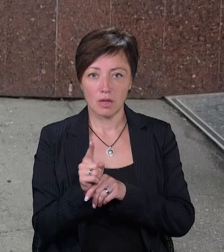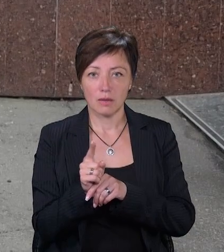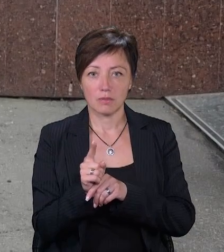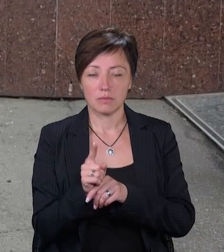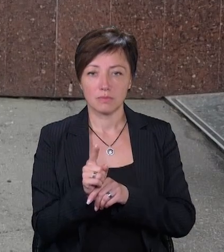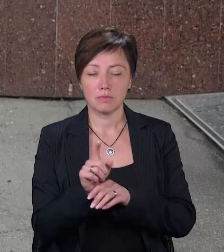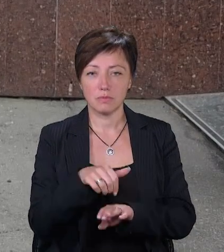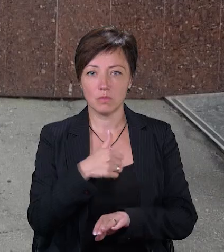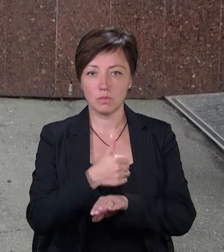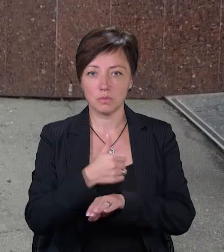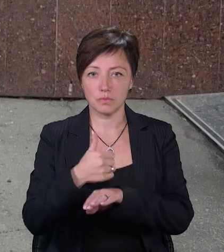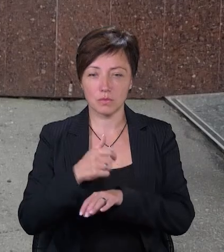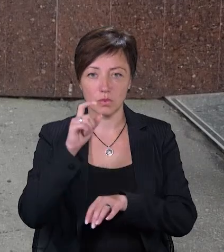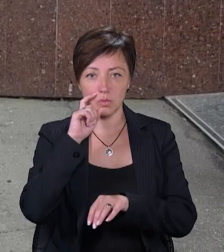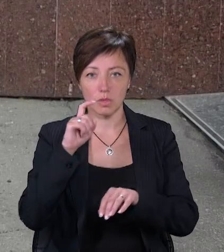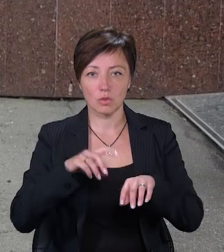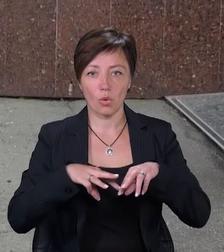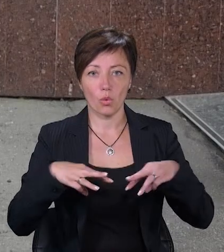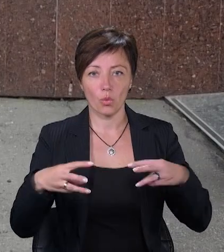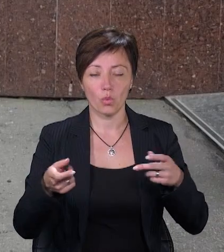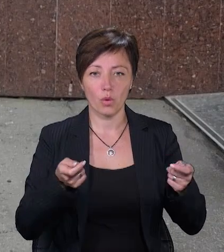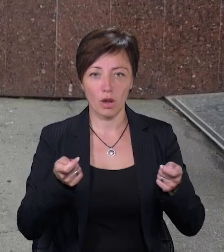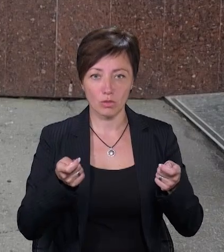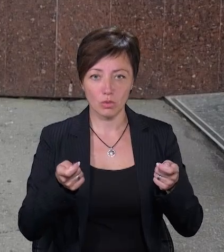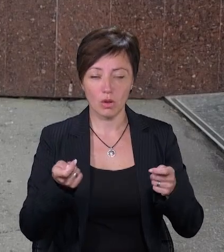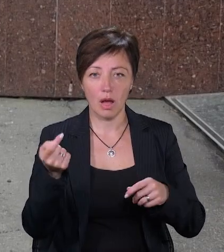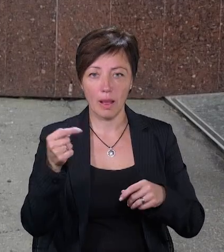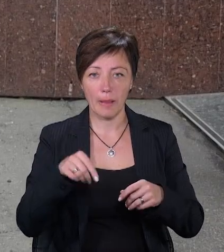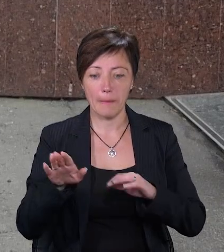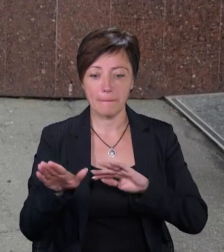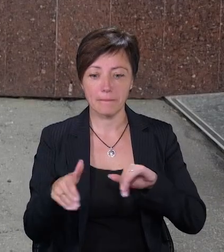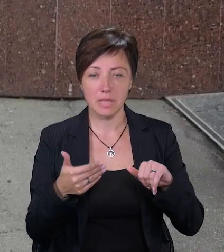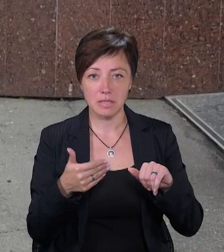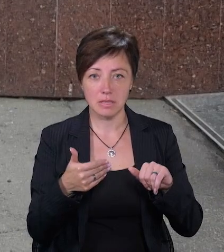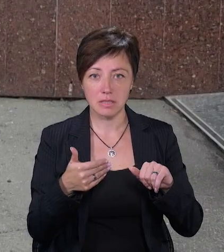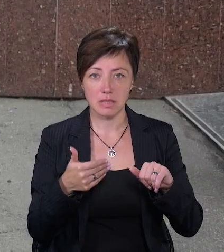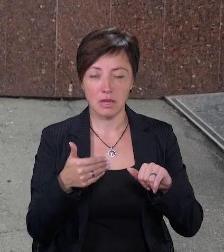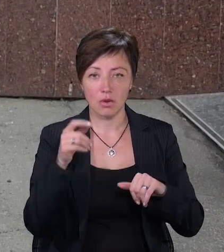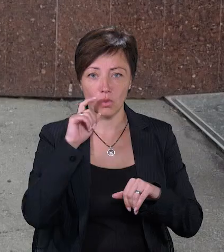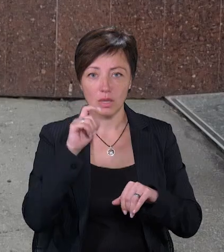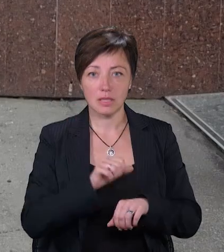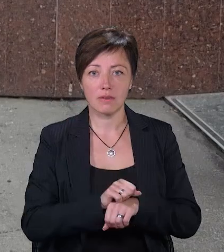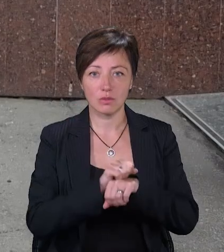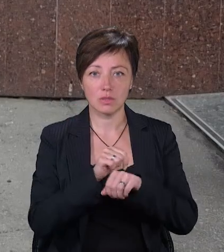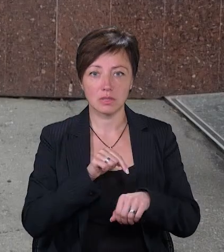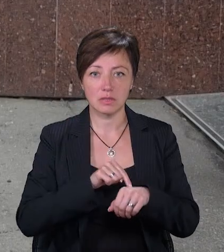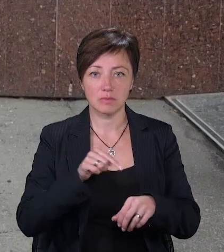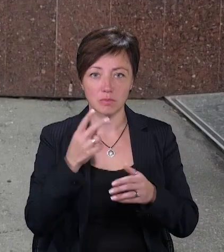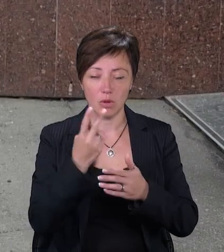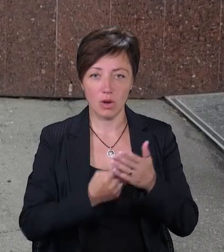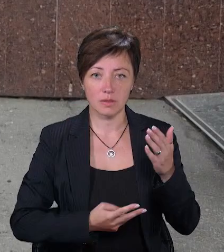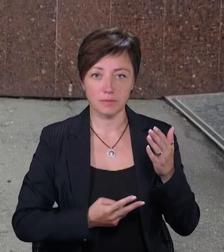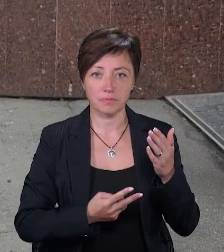очільників тоді українського уряду. Але після того, як українська революція зазнала поразки, його